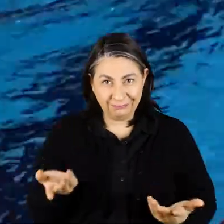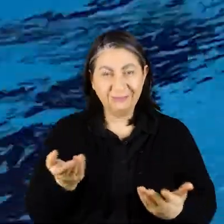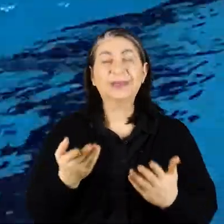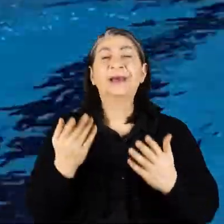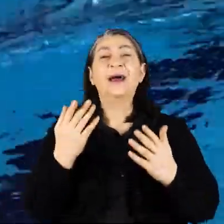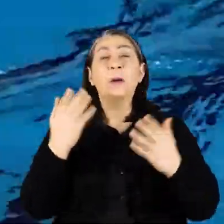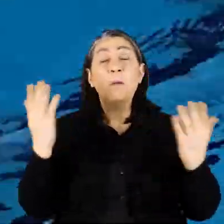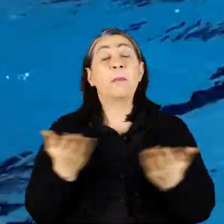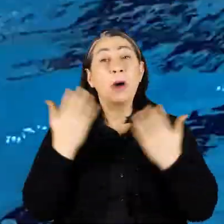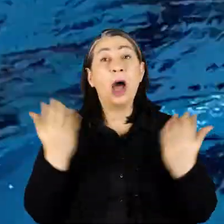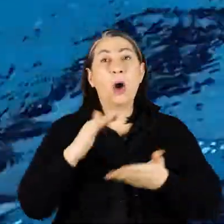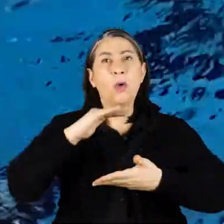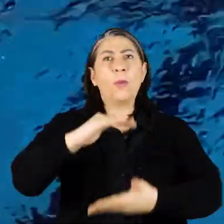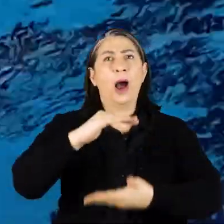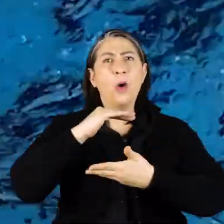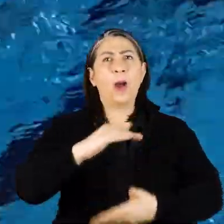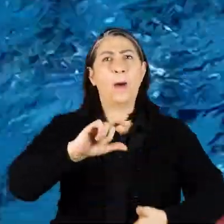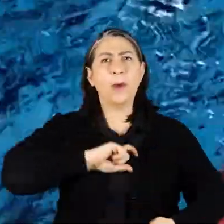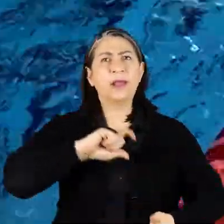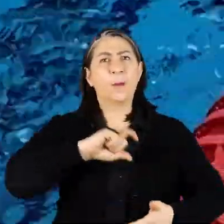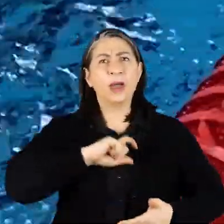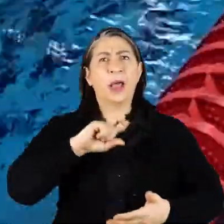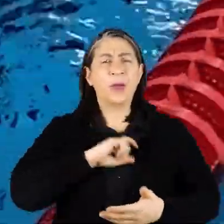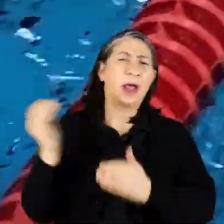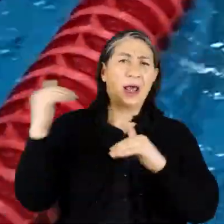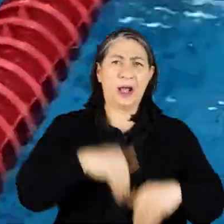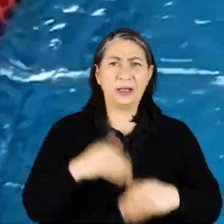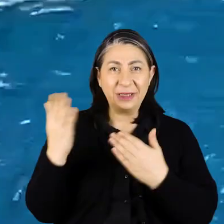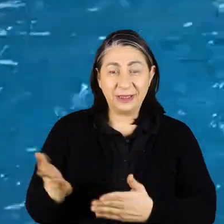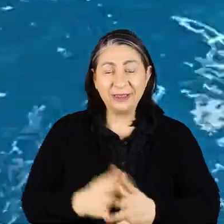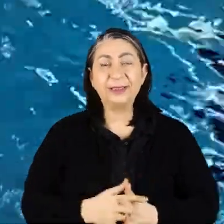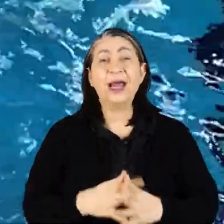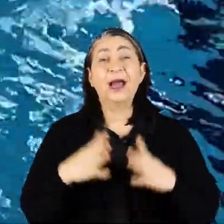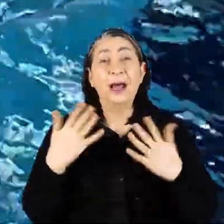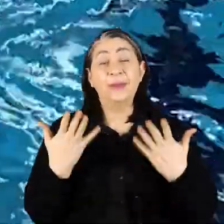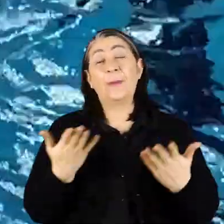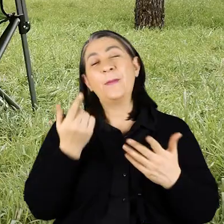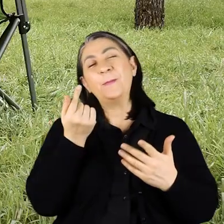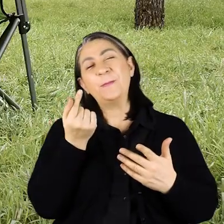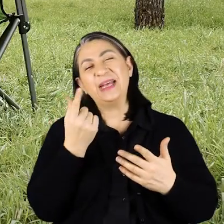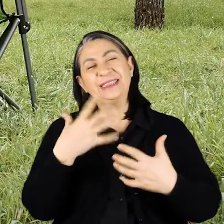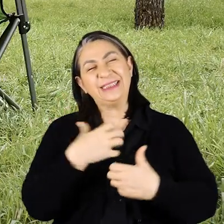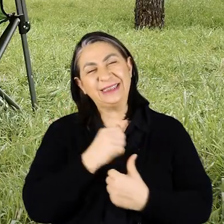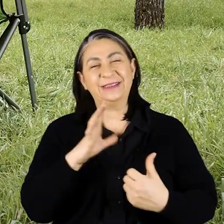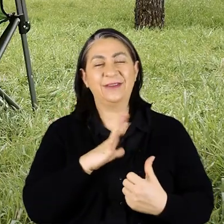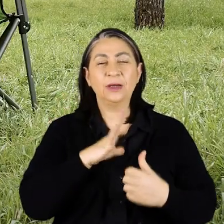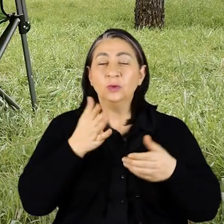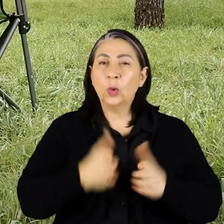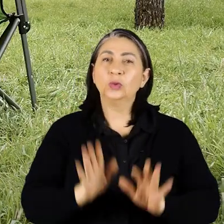Hatta baya kupalarla, badavyalarla gelen bir yüzücümüz Ama tabi onun biraz da bir sıkıntısı var